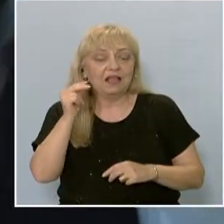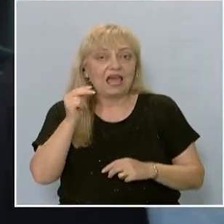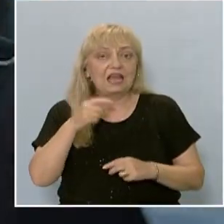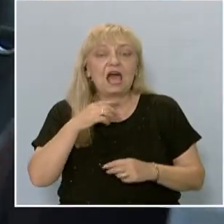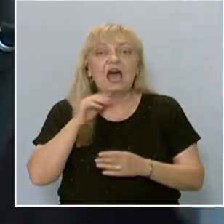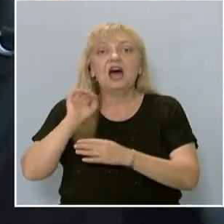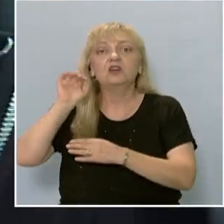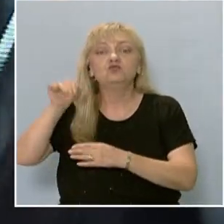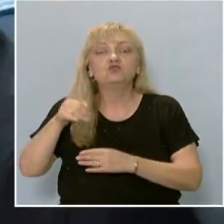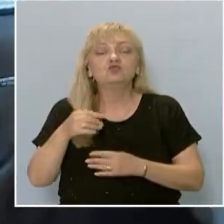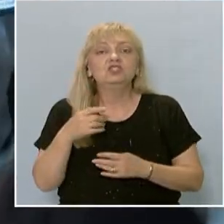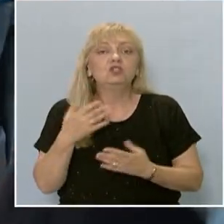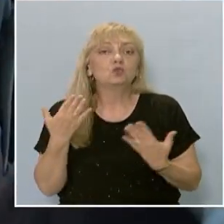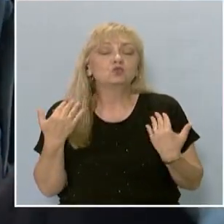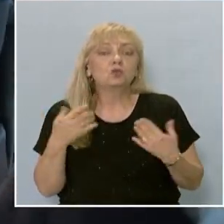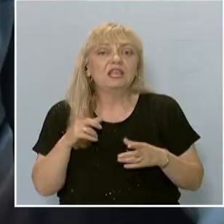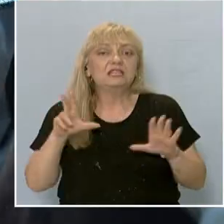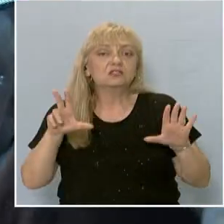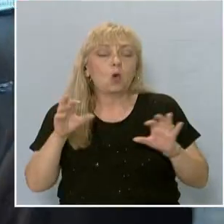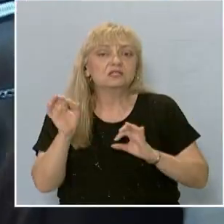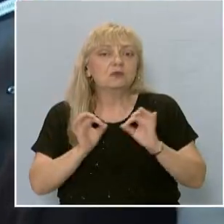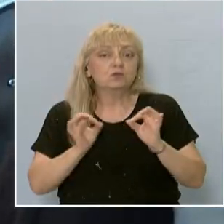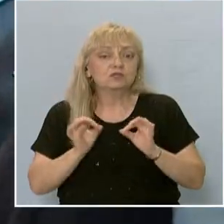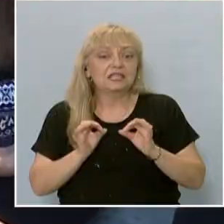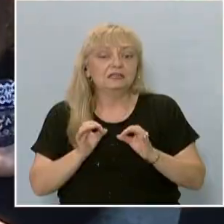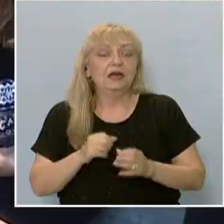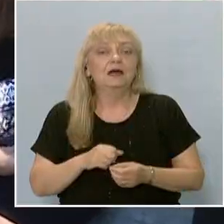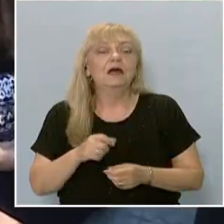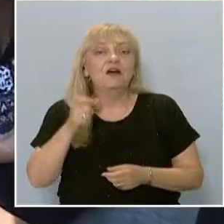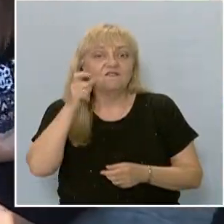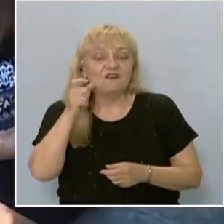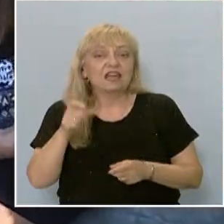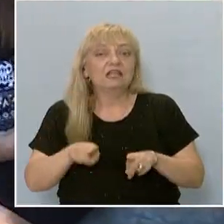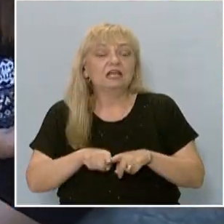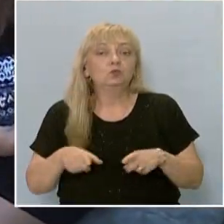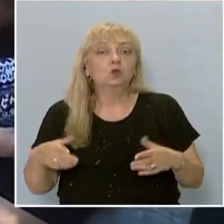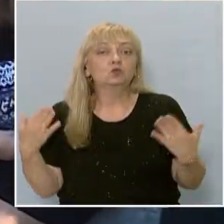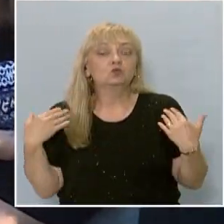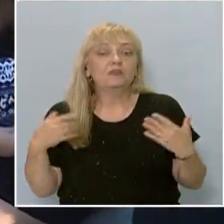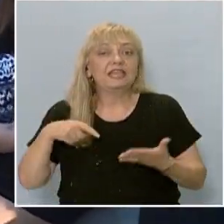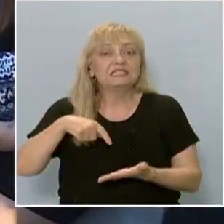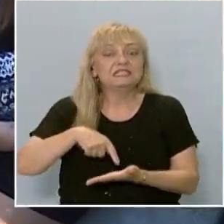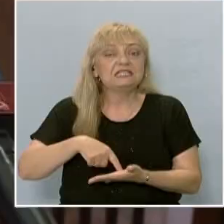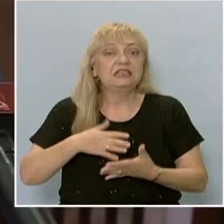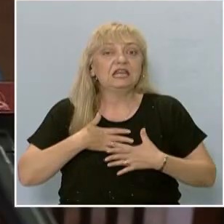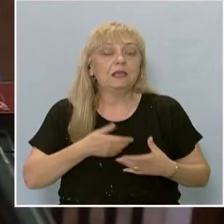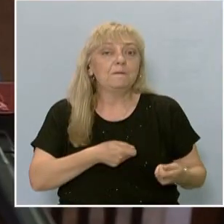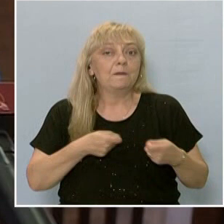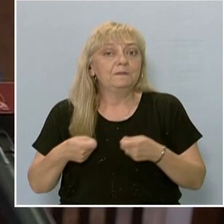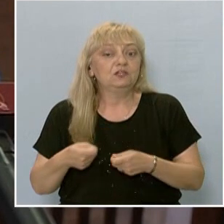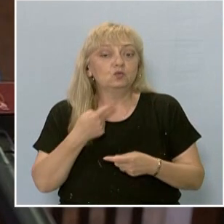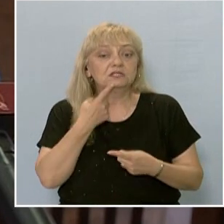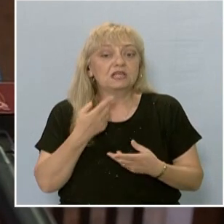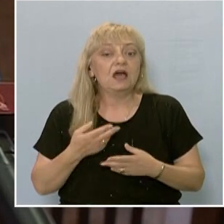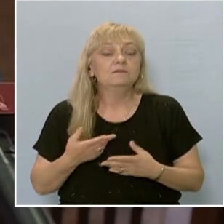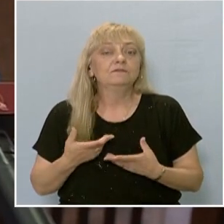8%. По този показател България е на едно от първите места в Европа, а Варна като студентски център има своя принос за това. Радостни